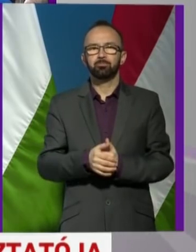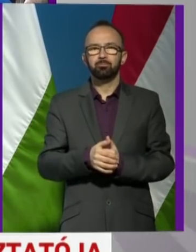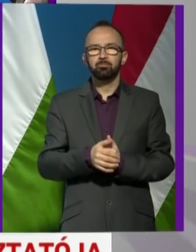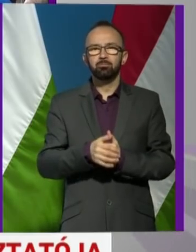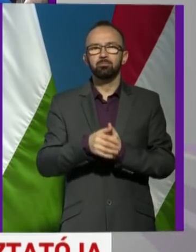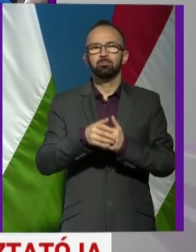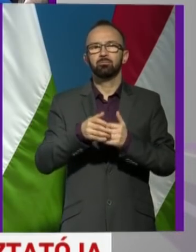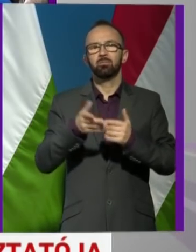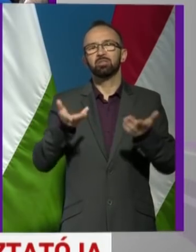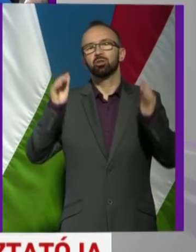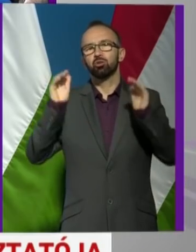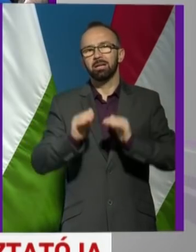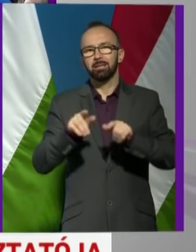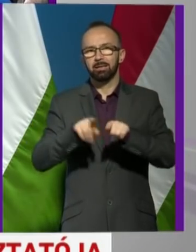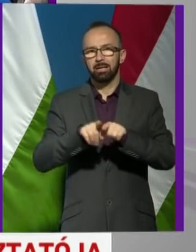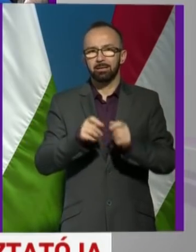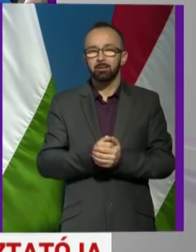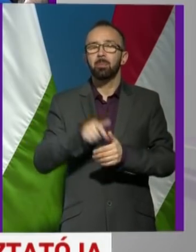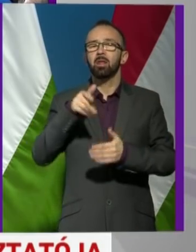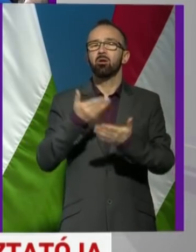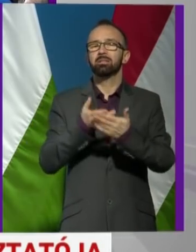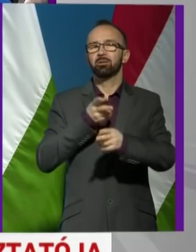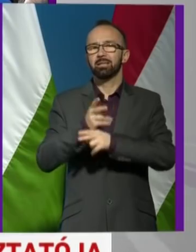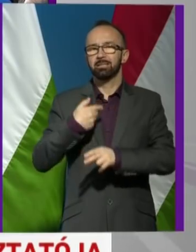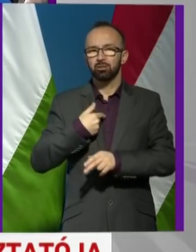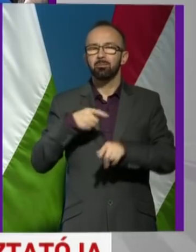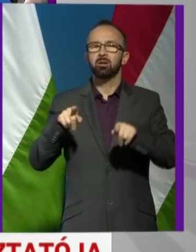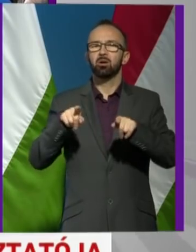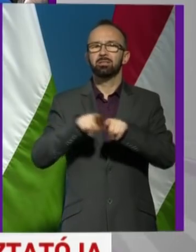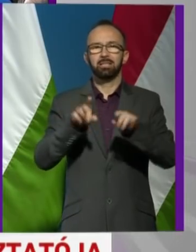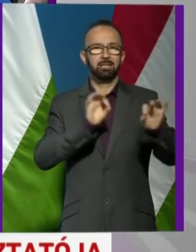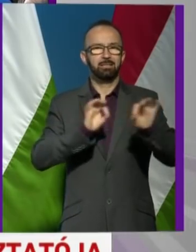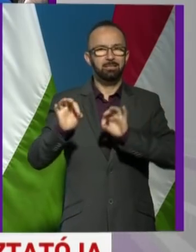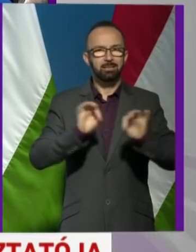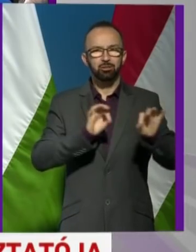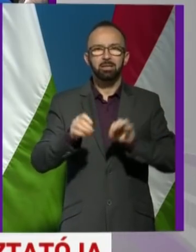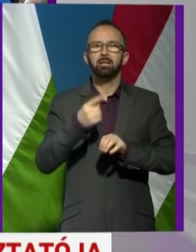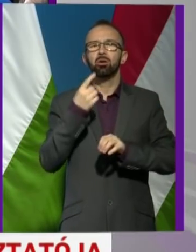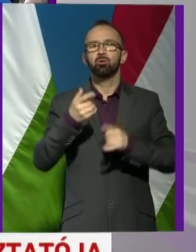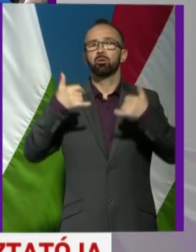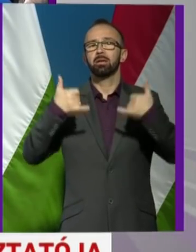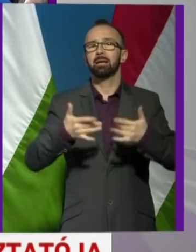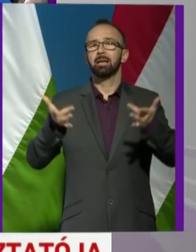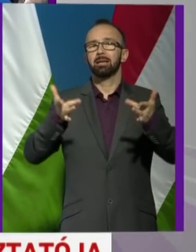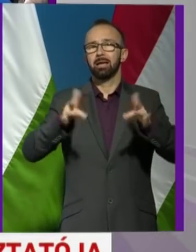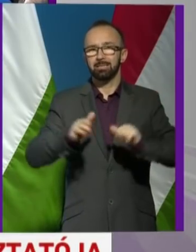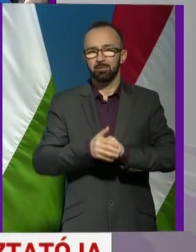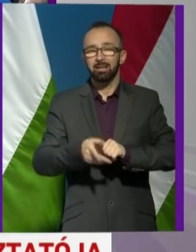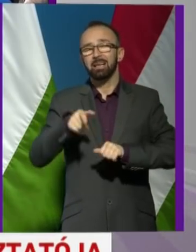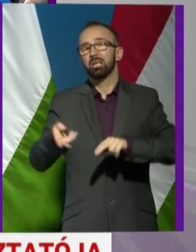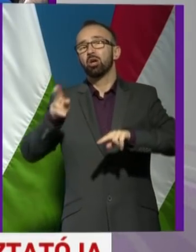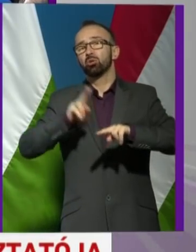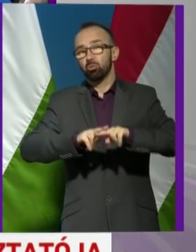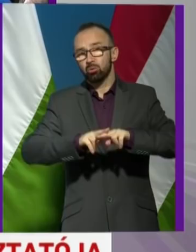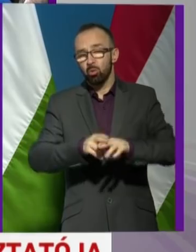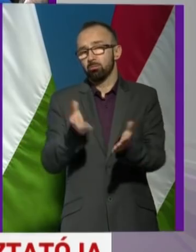stb. csökkentenek. Az lenne a kérdésem, hogy az ilyen jelegű intézkedéseket önök a jelen helyzetben túlzónak,